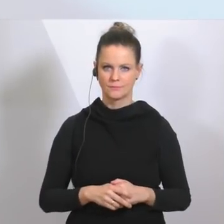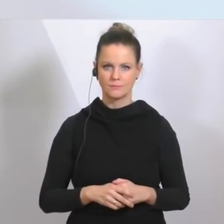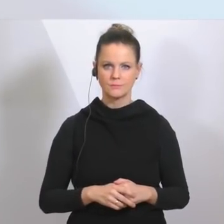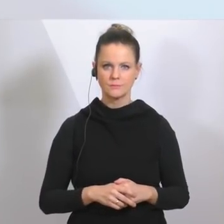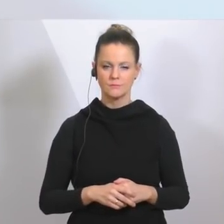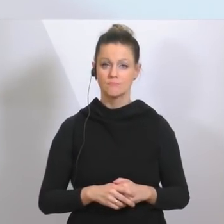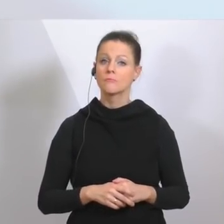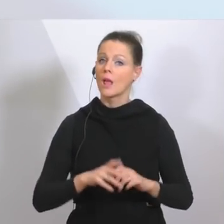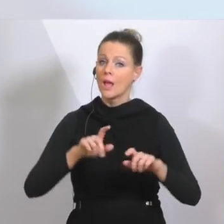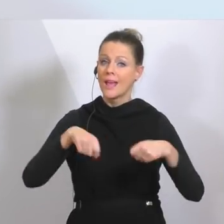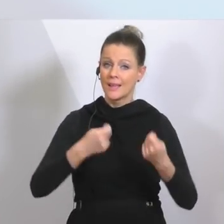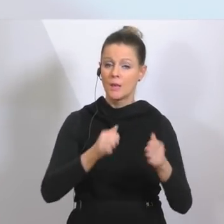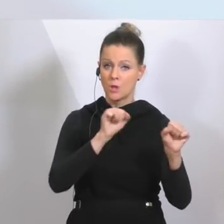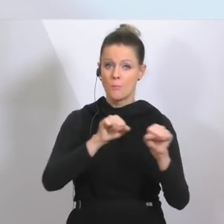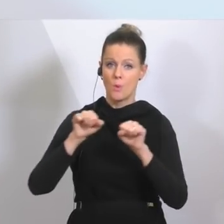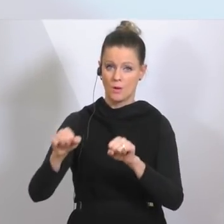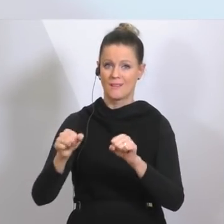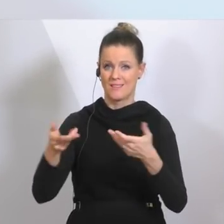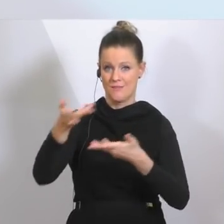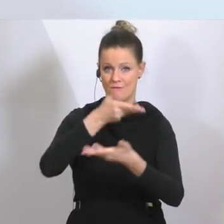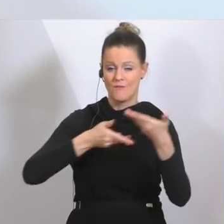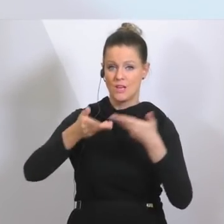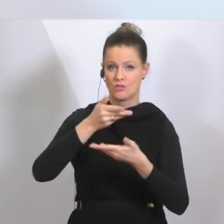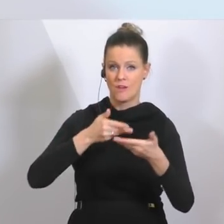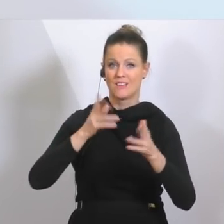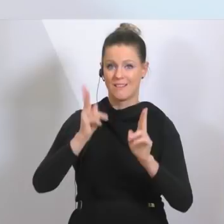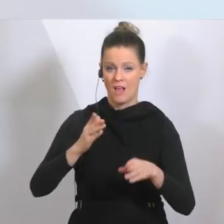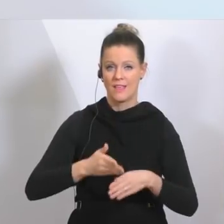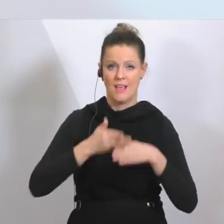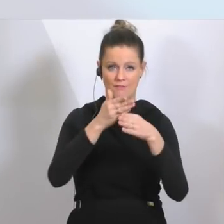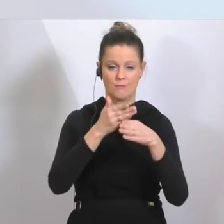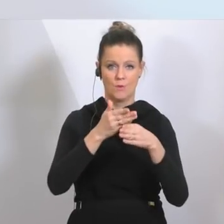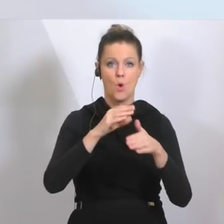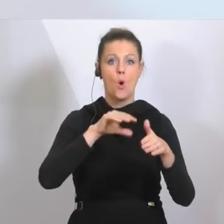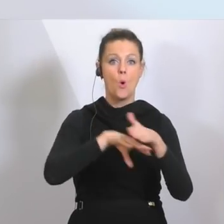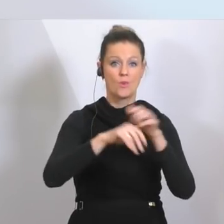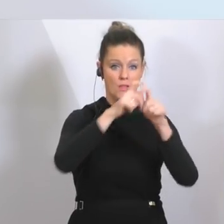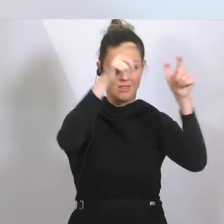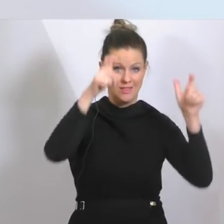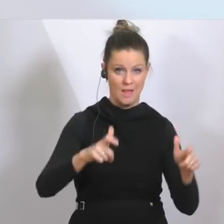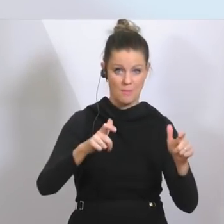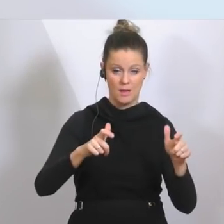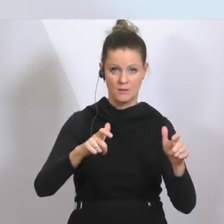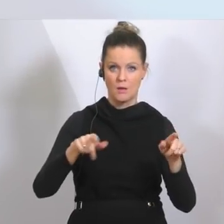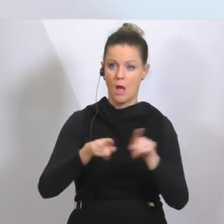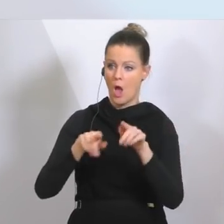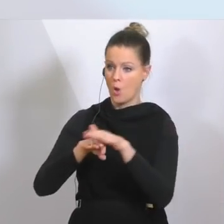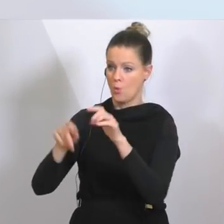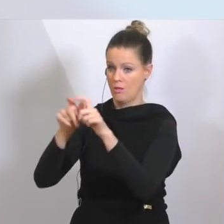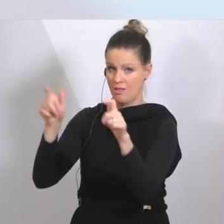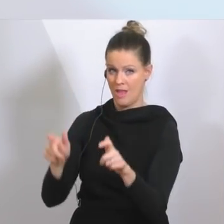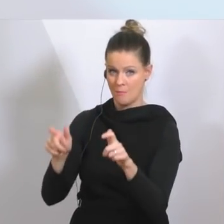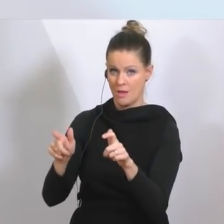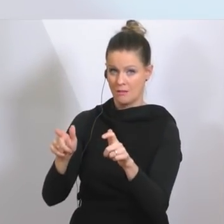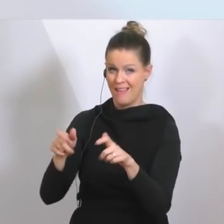Möglichkeiten gibt, der Wirtschaft zu helfen, den Unternehmen zu helfen, den großen Unternehmen genauso wie die kleinen Unternehmen,